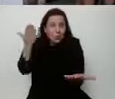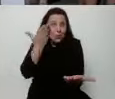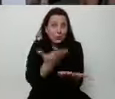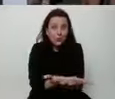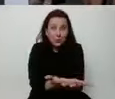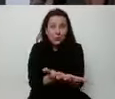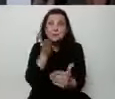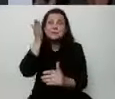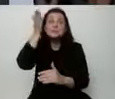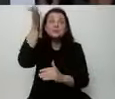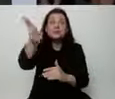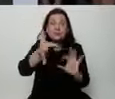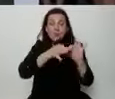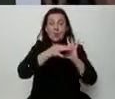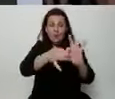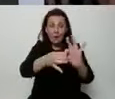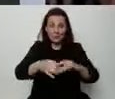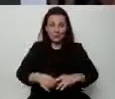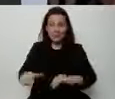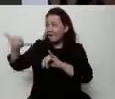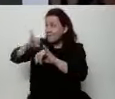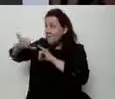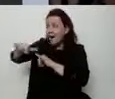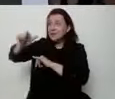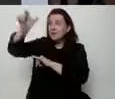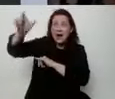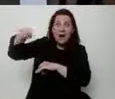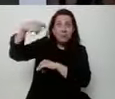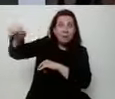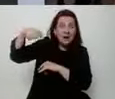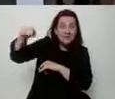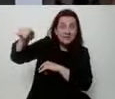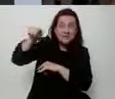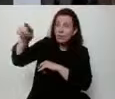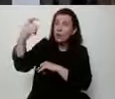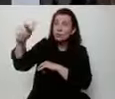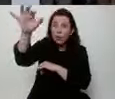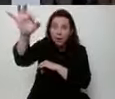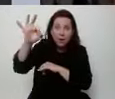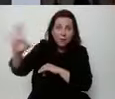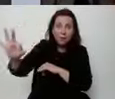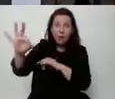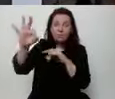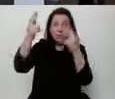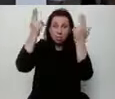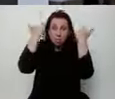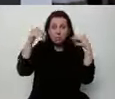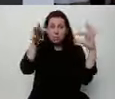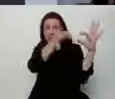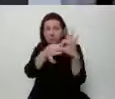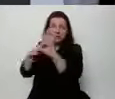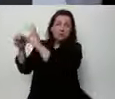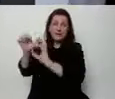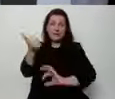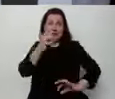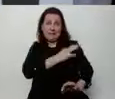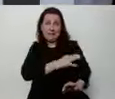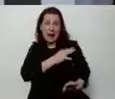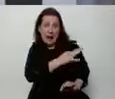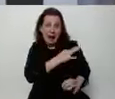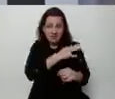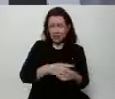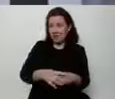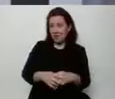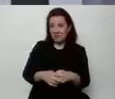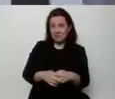przyszłości. Władzy, której prezydent jest w 100% osobą podporządkowaną jednej partii. Która nie chce zabierać